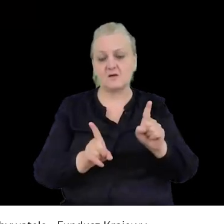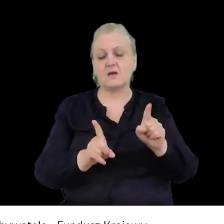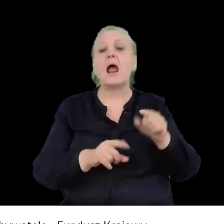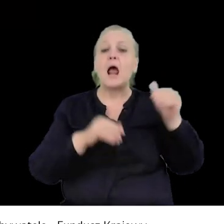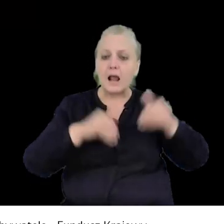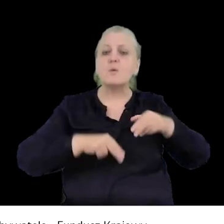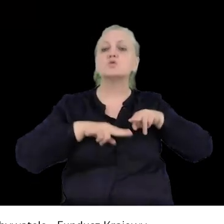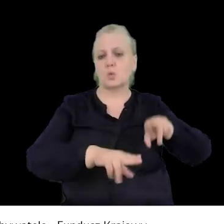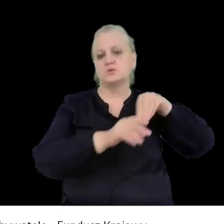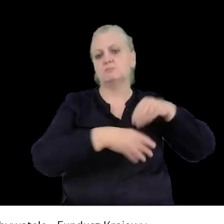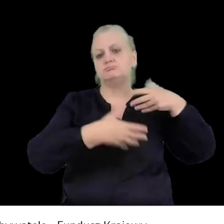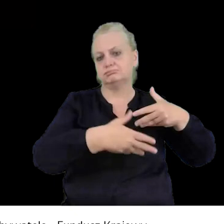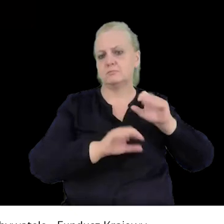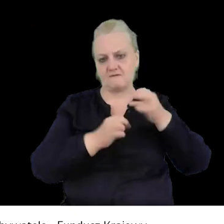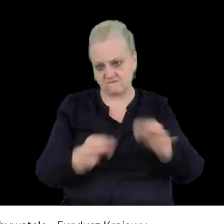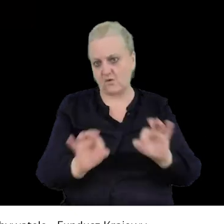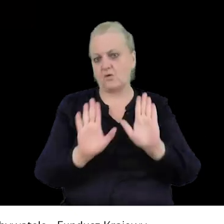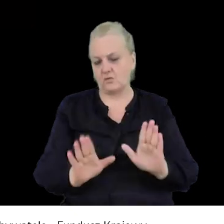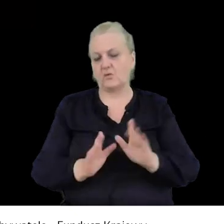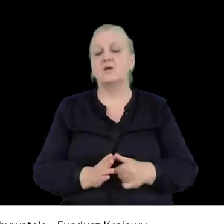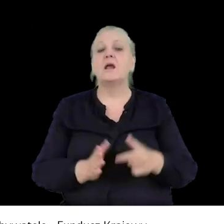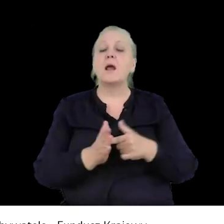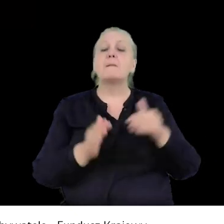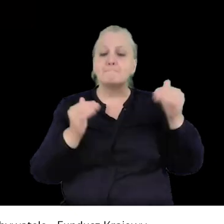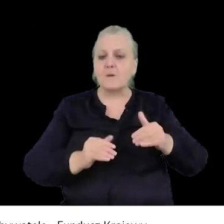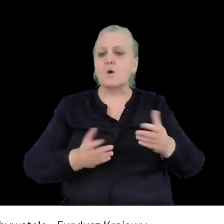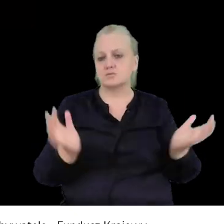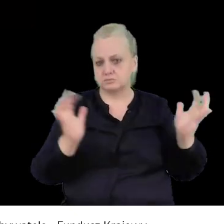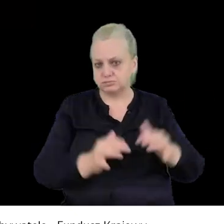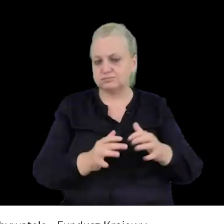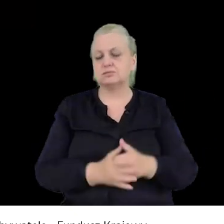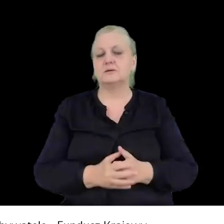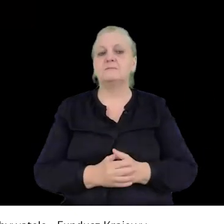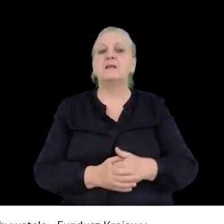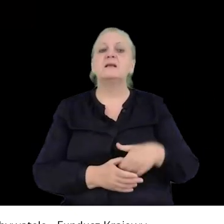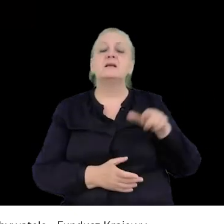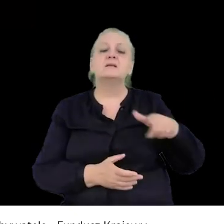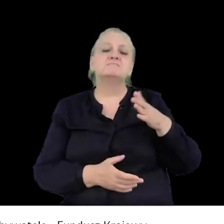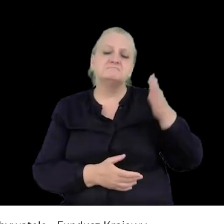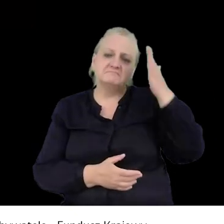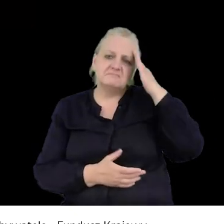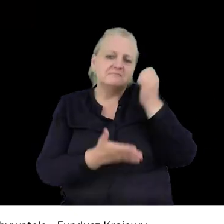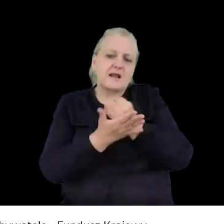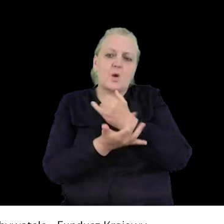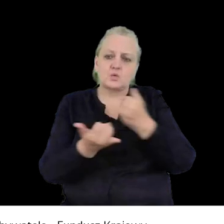zgromadzenie. Może się gromadzić z naprawdę różnymi poglądami,